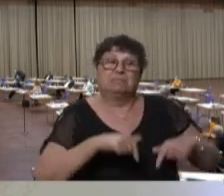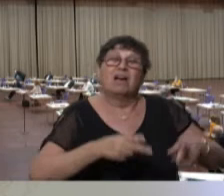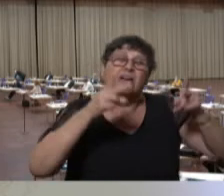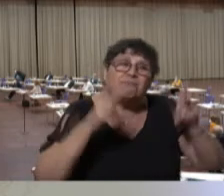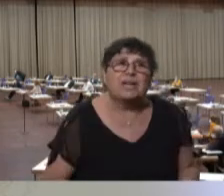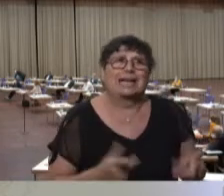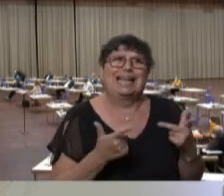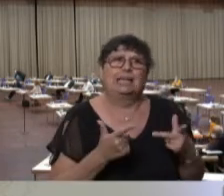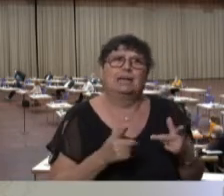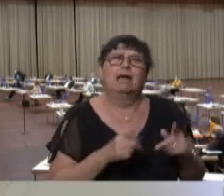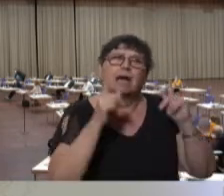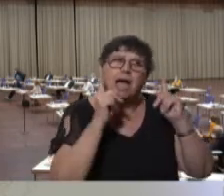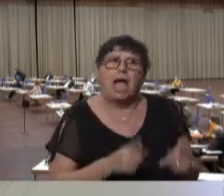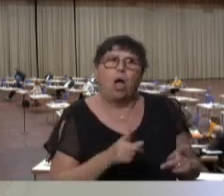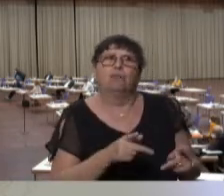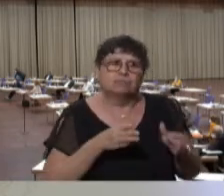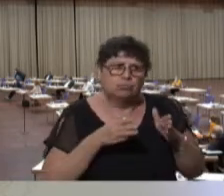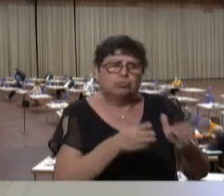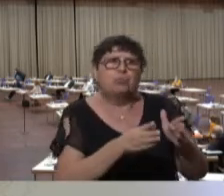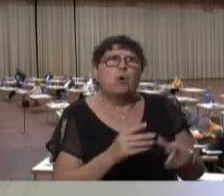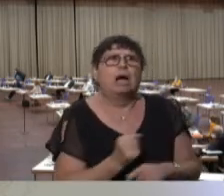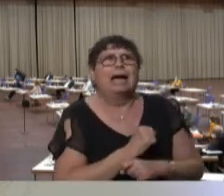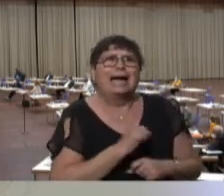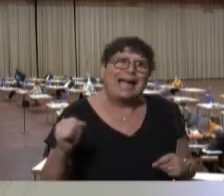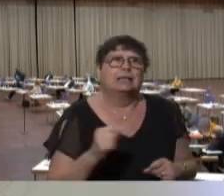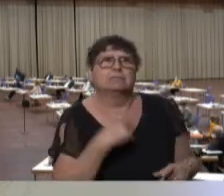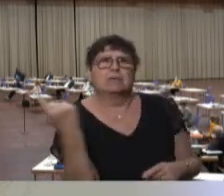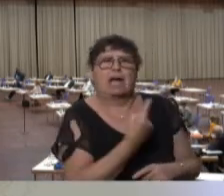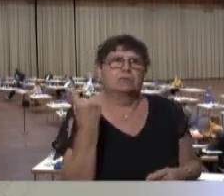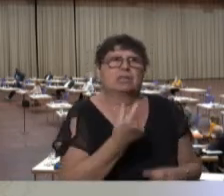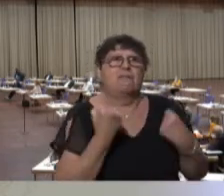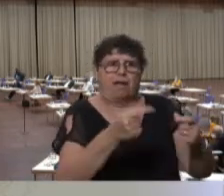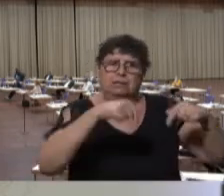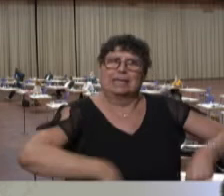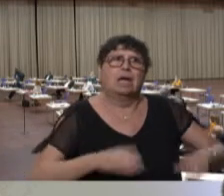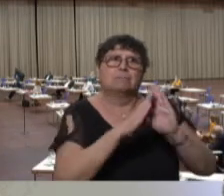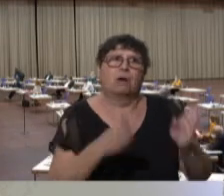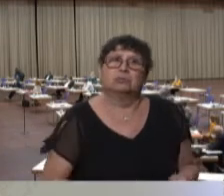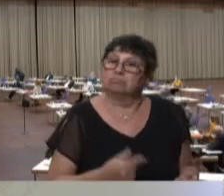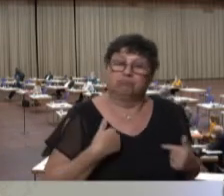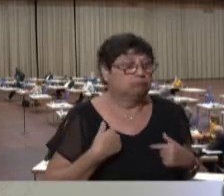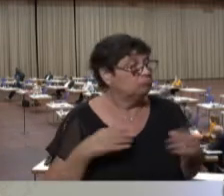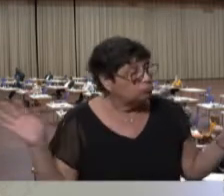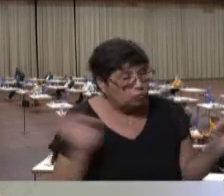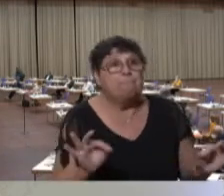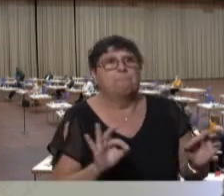auf der Ölspur der rechten Karussell fahren in diesem Hause, empfinde ich als Skandal.